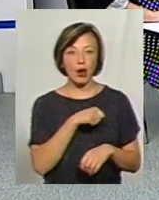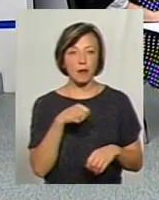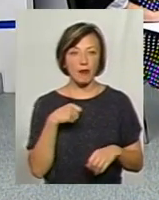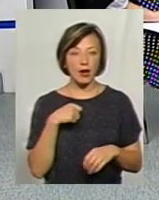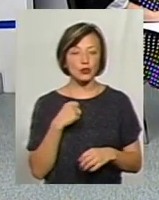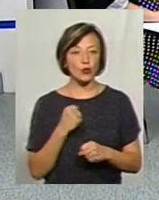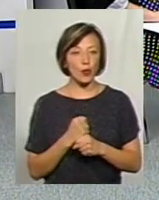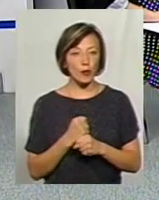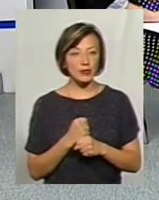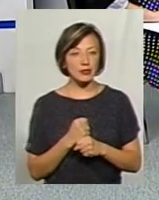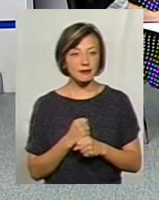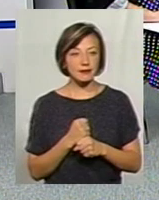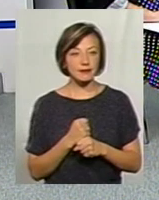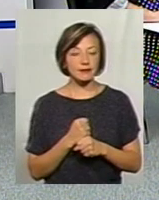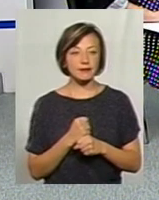зробить